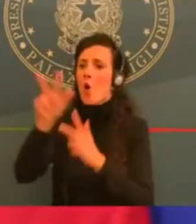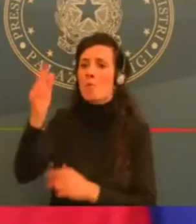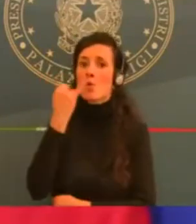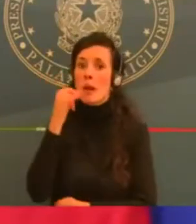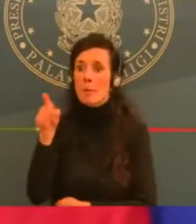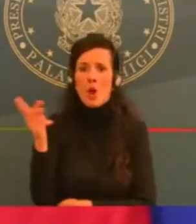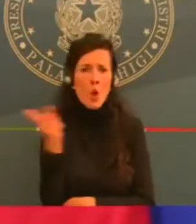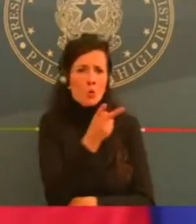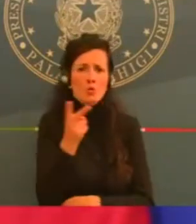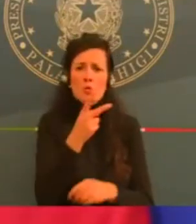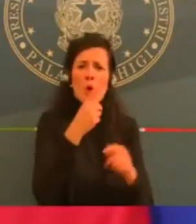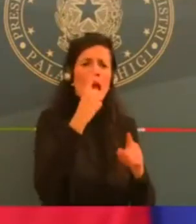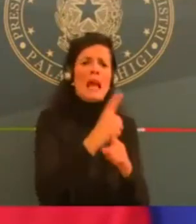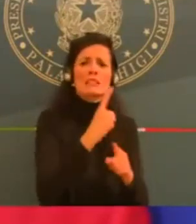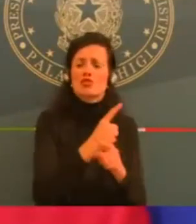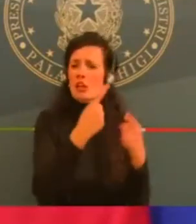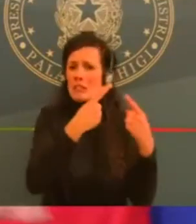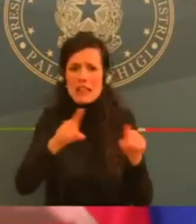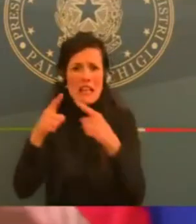Grazie a tutti.